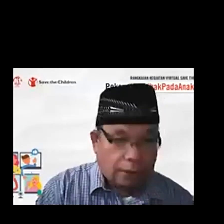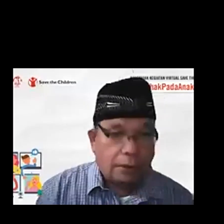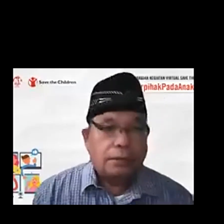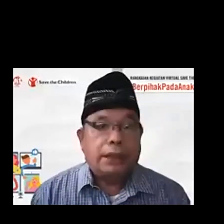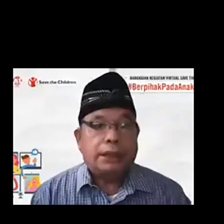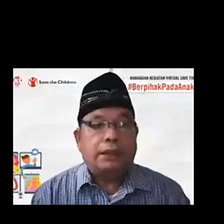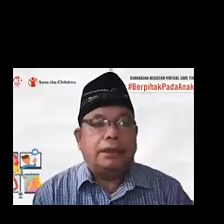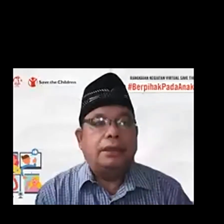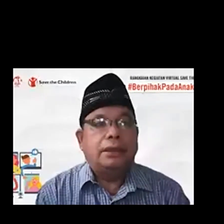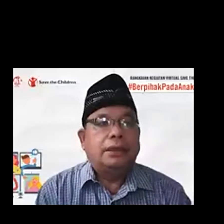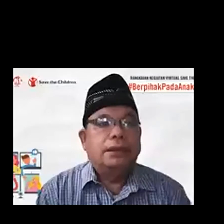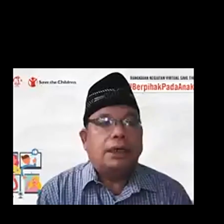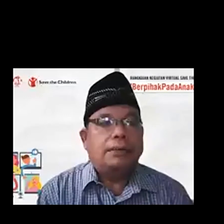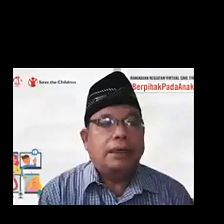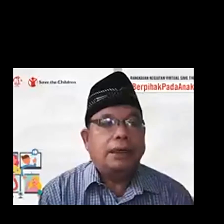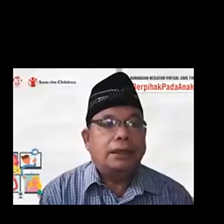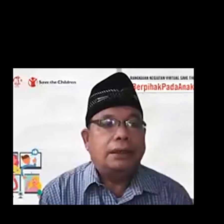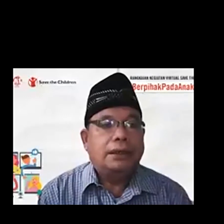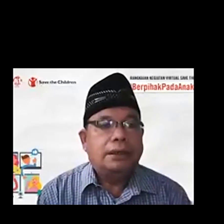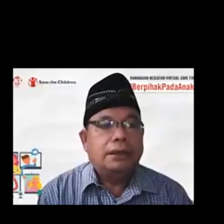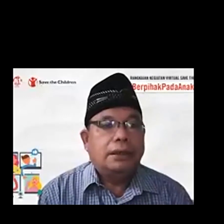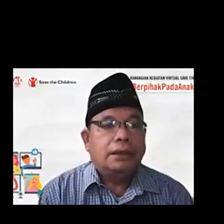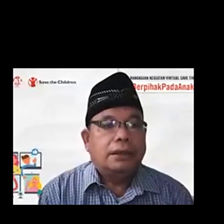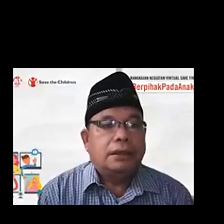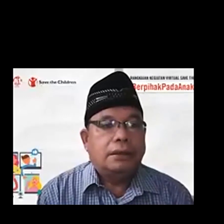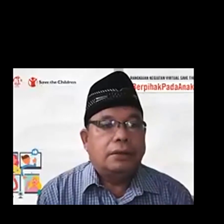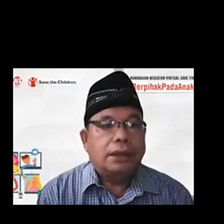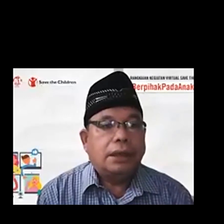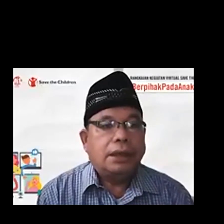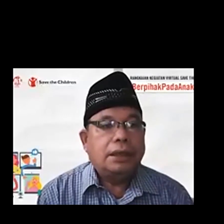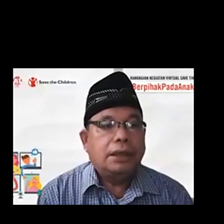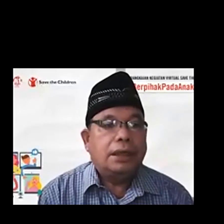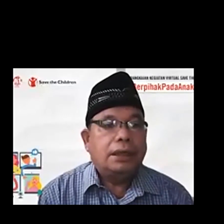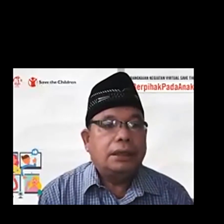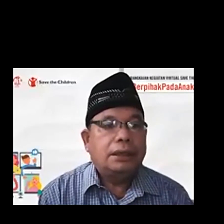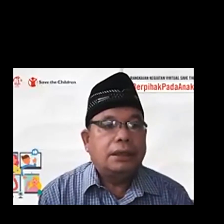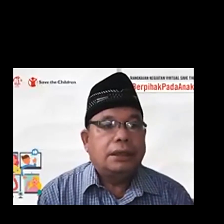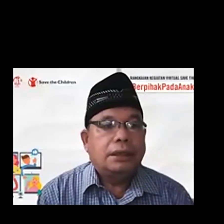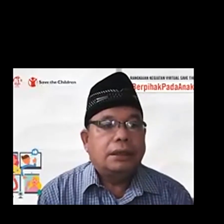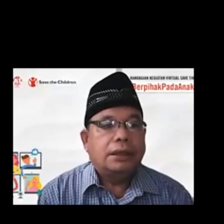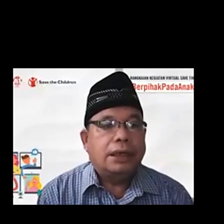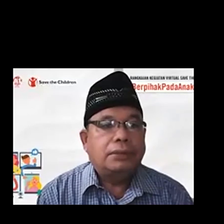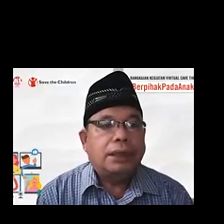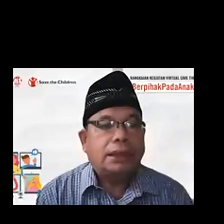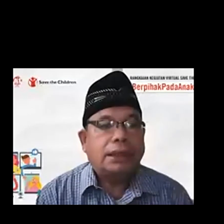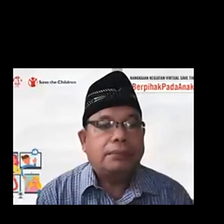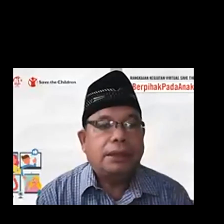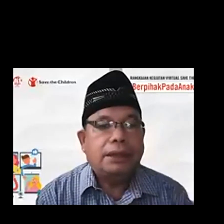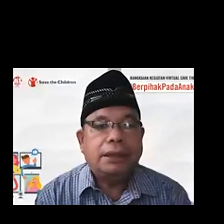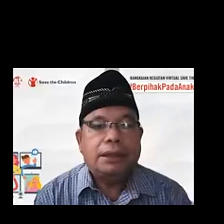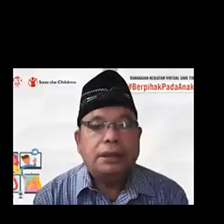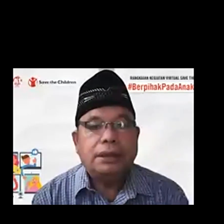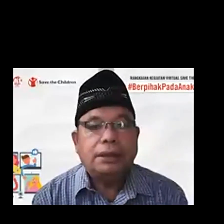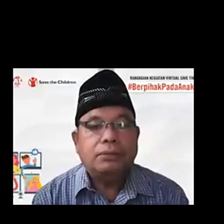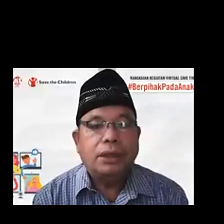Baik, selamat sore dan salam sejahtera